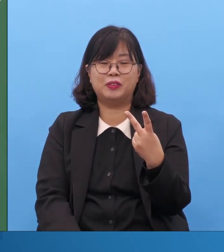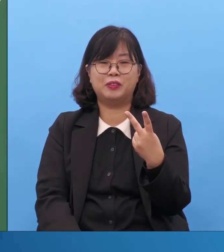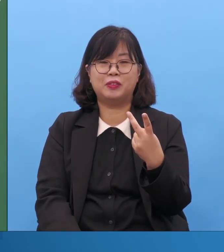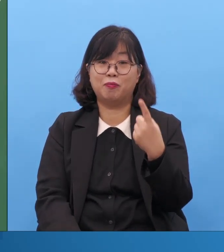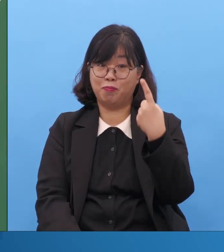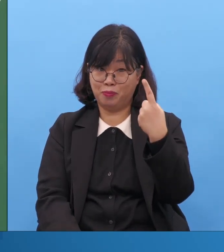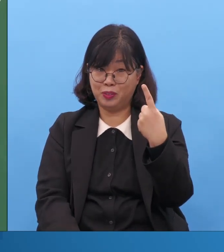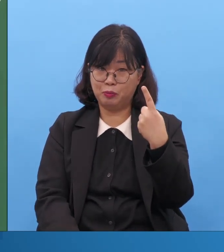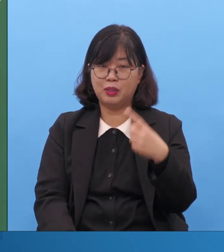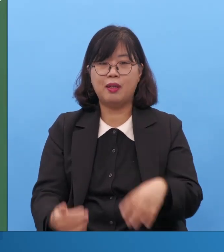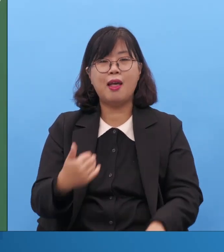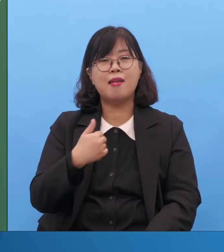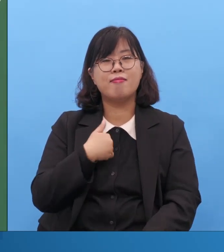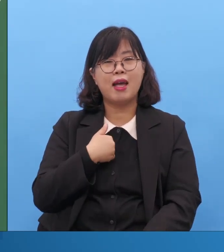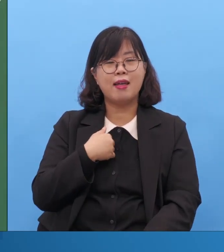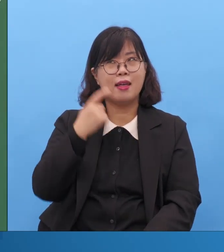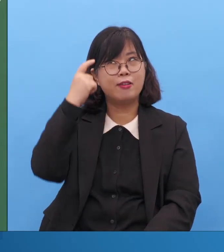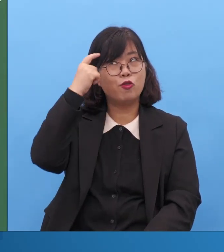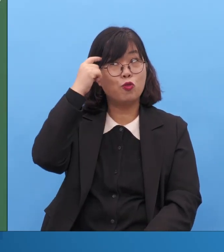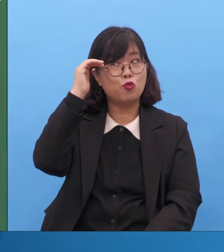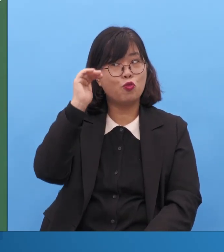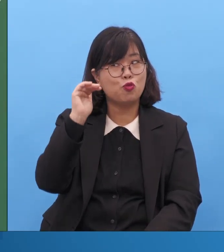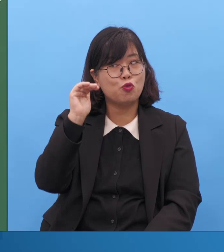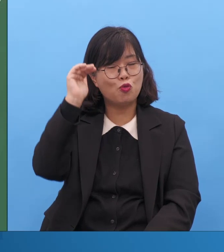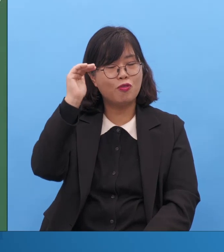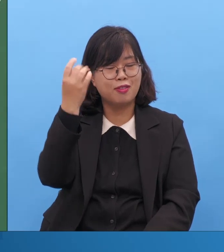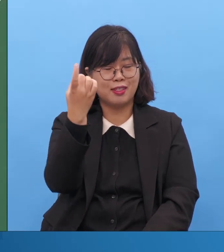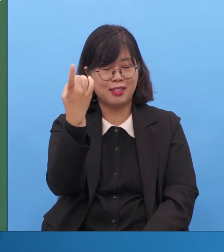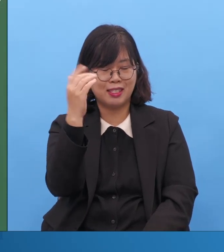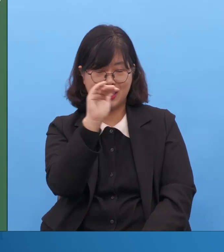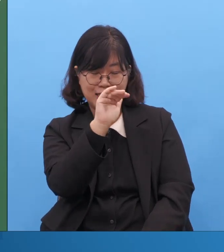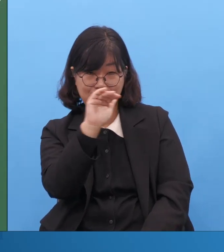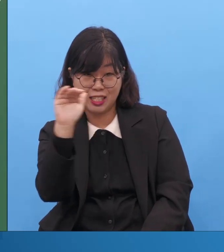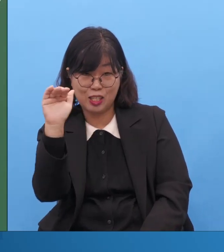나의 수준, 표준, 기준 아니라는 겁니다